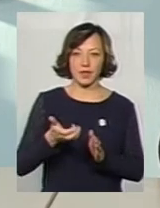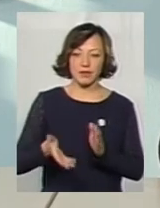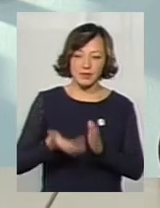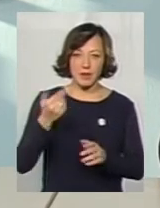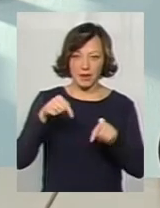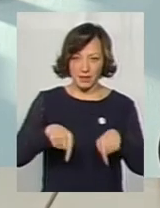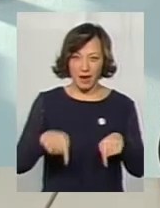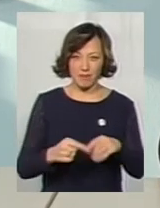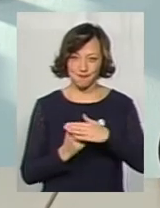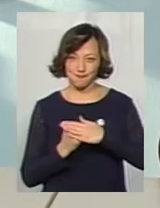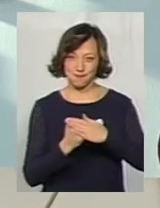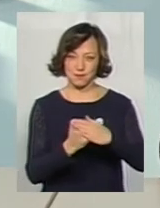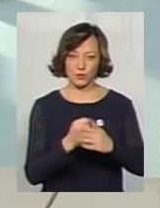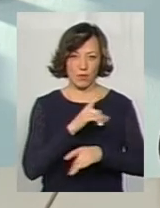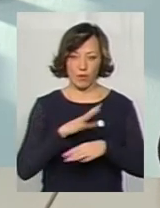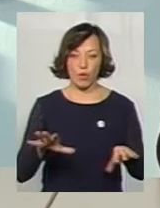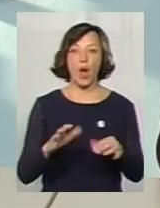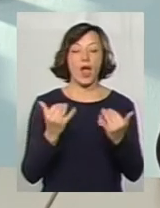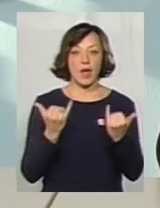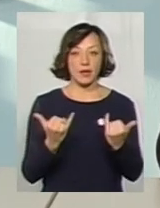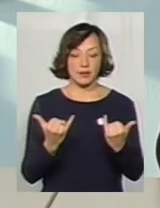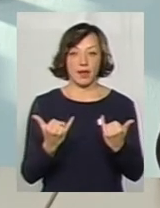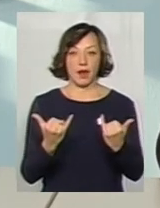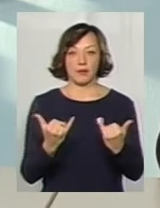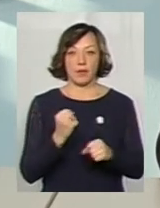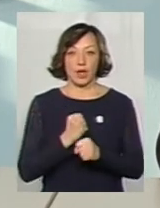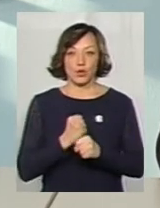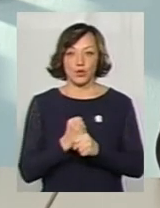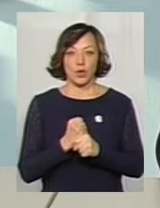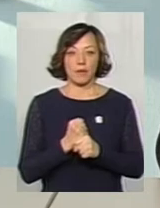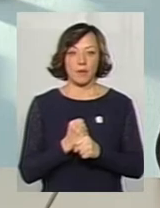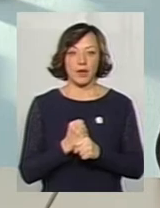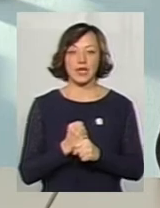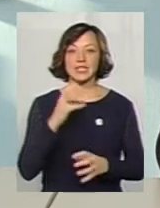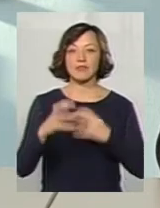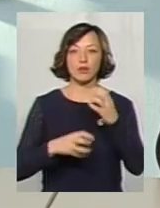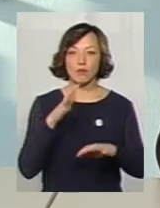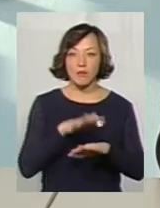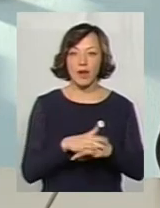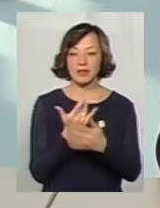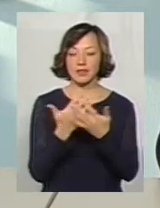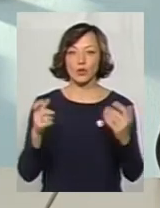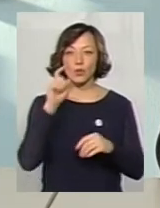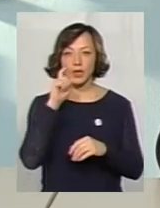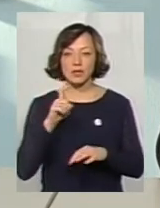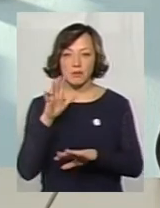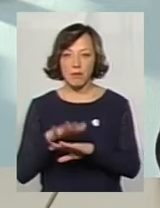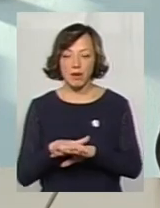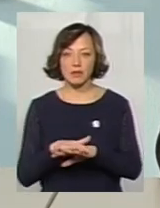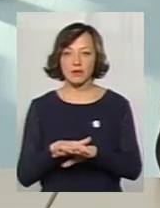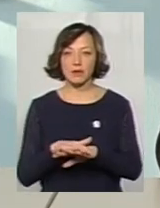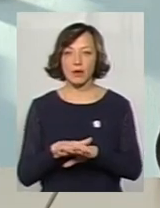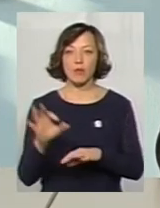газ з існуючого сміттєзвалища. І наразі ми працюємо з ІБРР, Світовим банком з низкою українських вітчизняних банків.